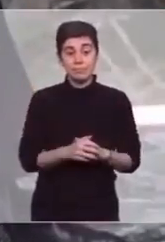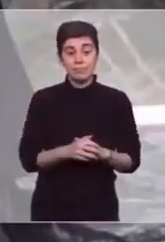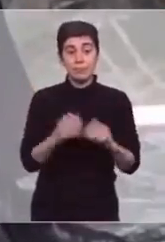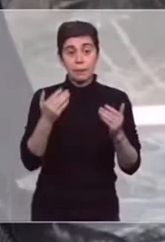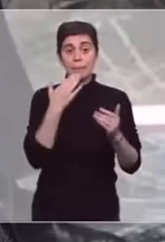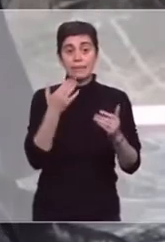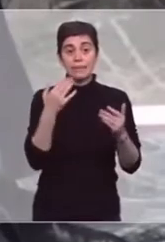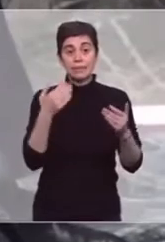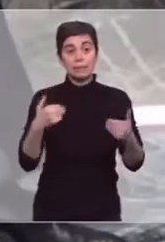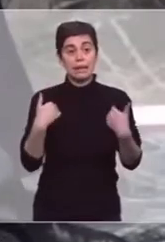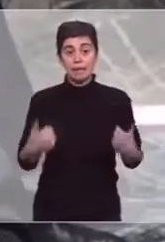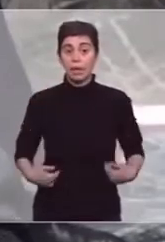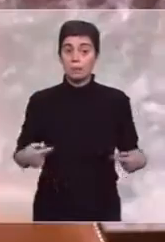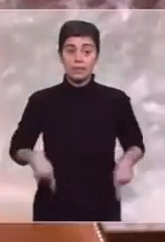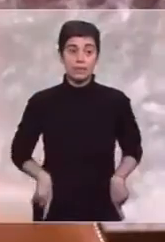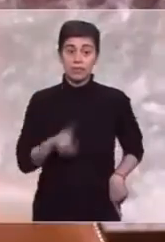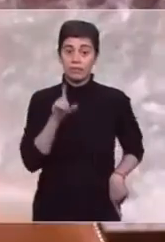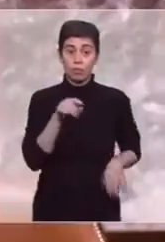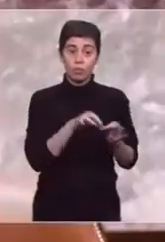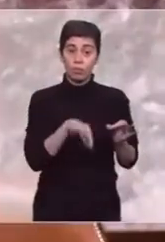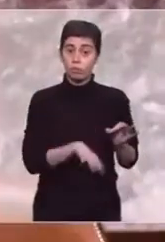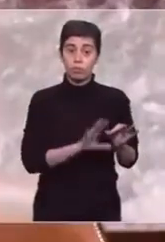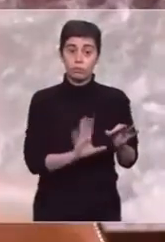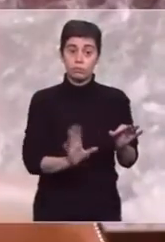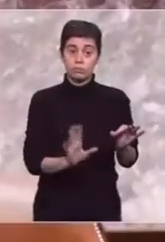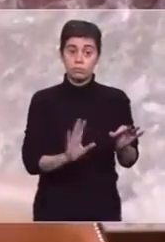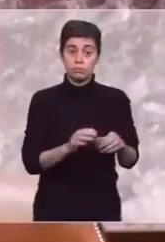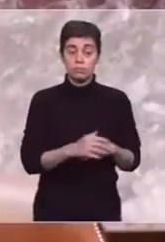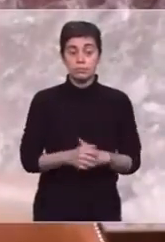Et donc, vous avez la réponse précise.